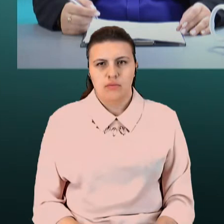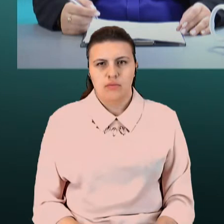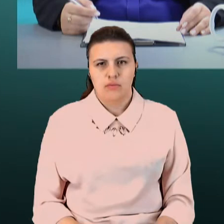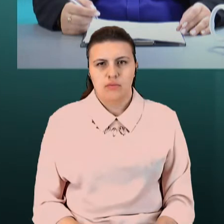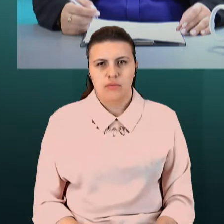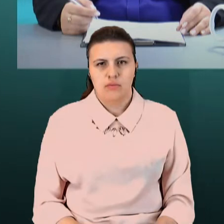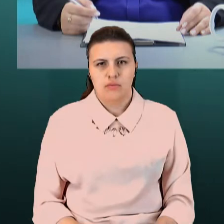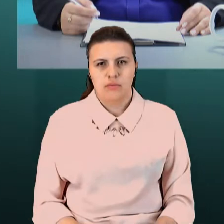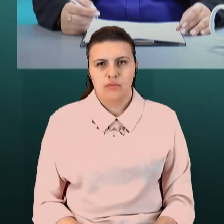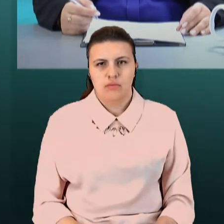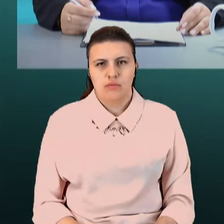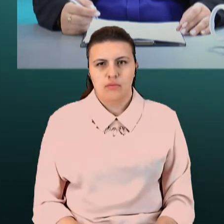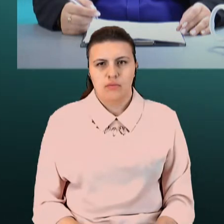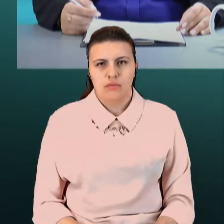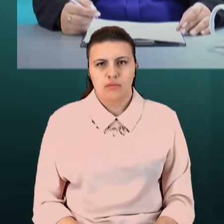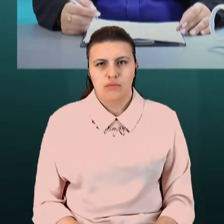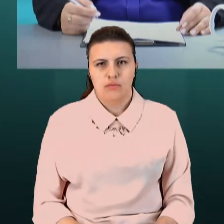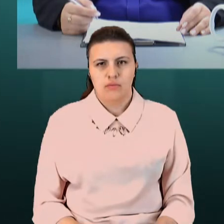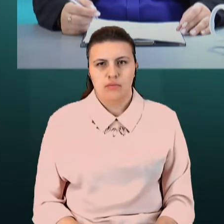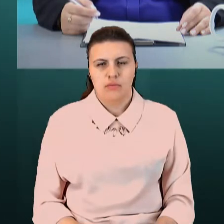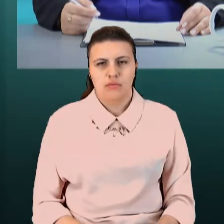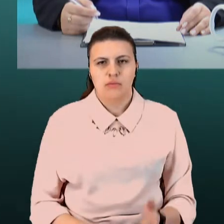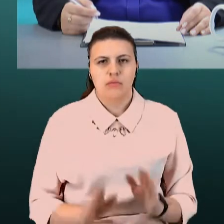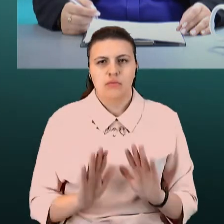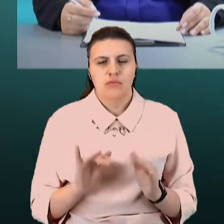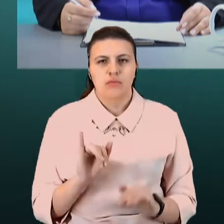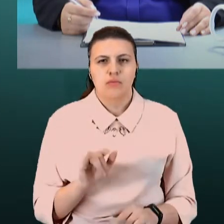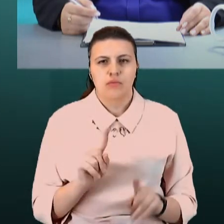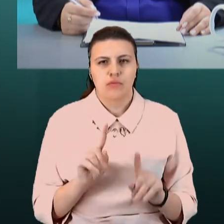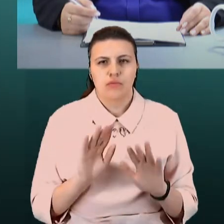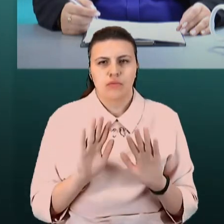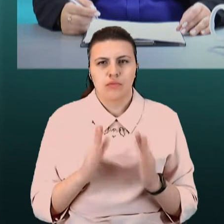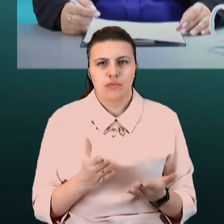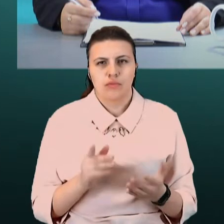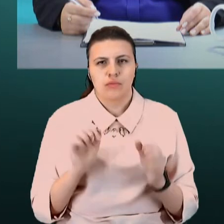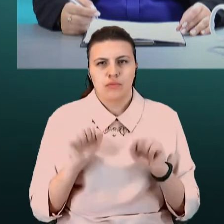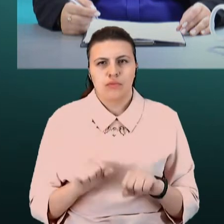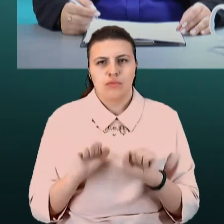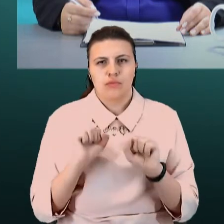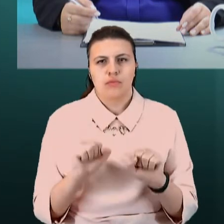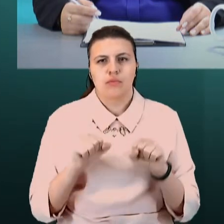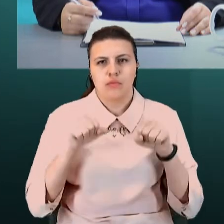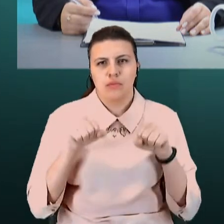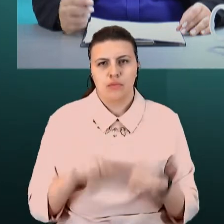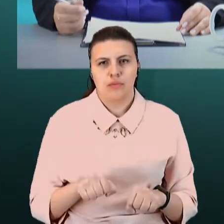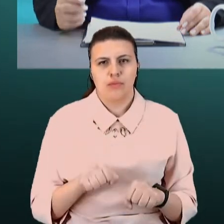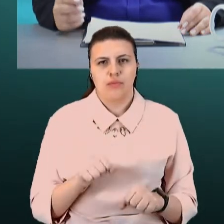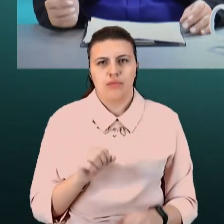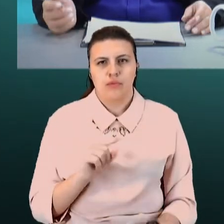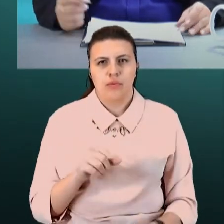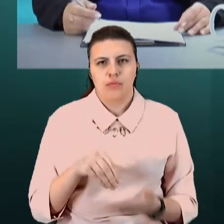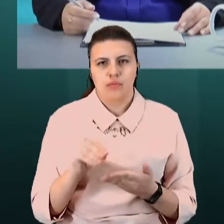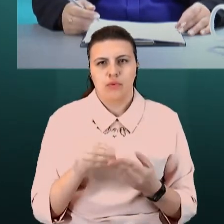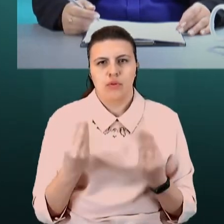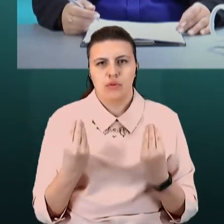то змогти захистити ваші права, як споживання, тільки виконували якісній безпеці. Пані